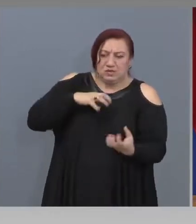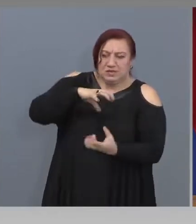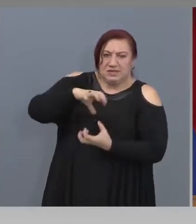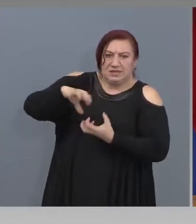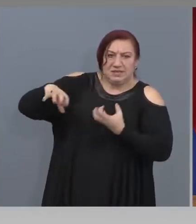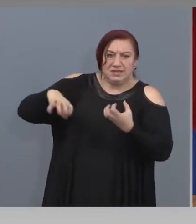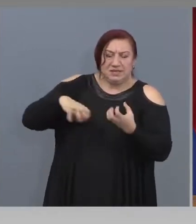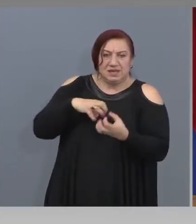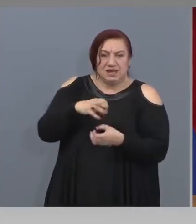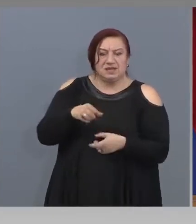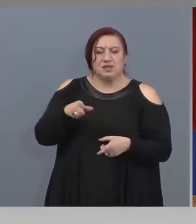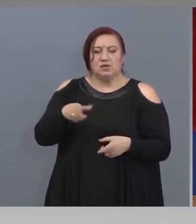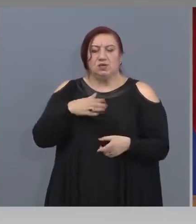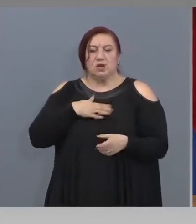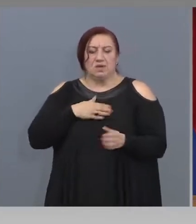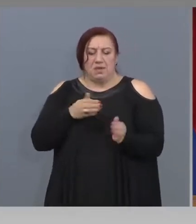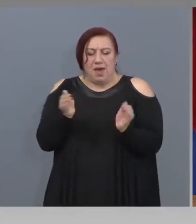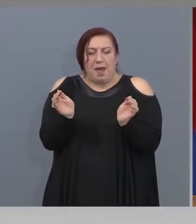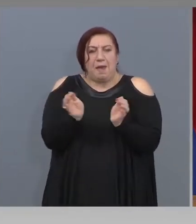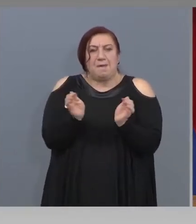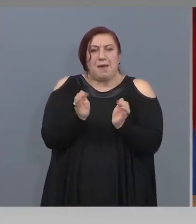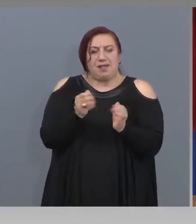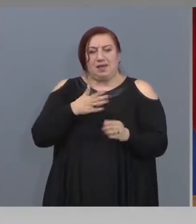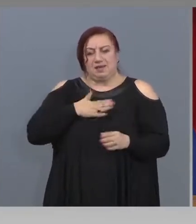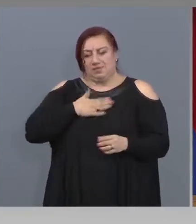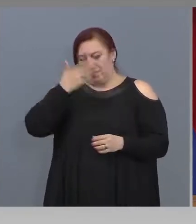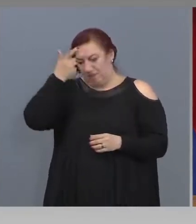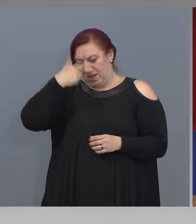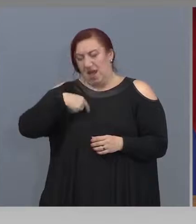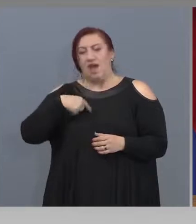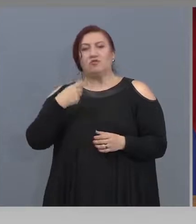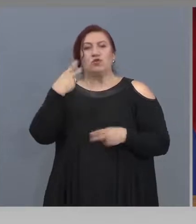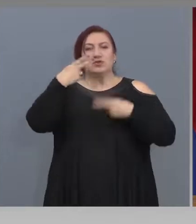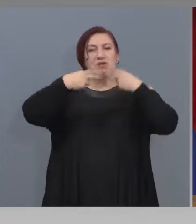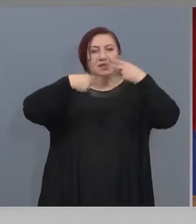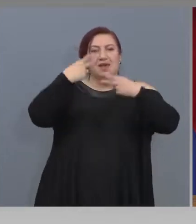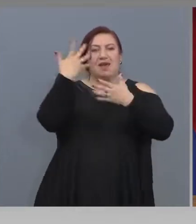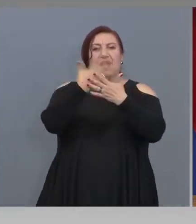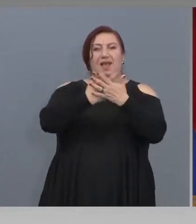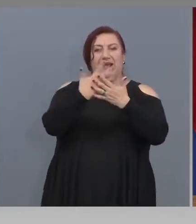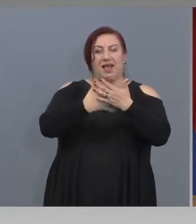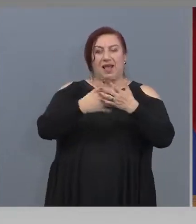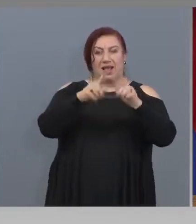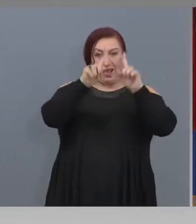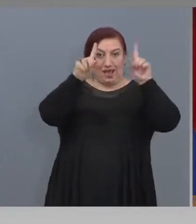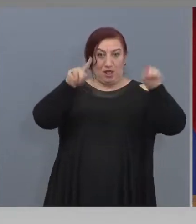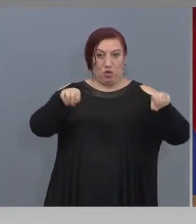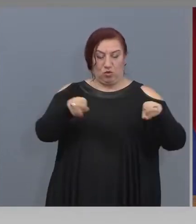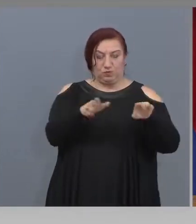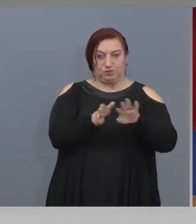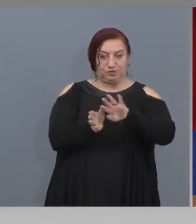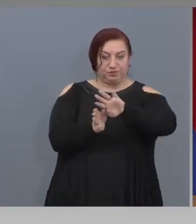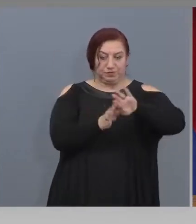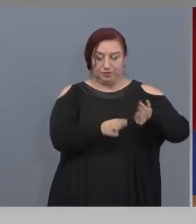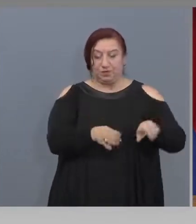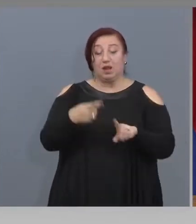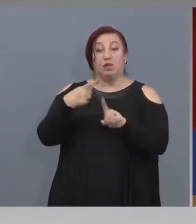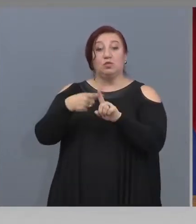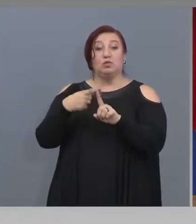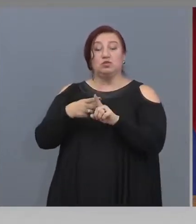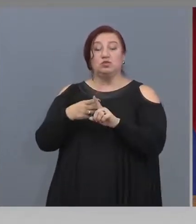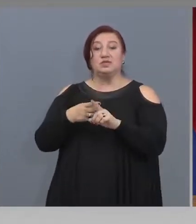малките авторски кина, тук е и цирка,